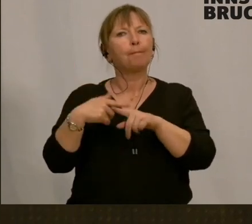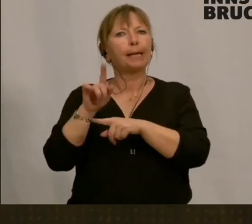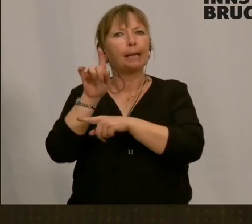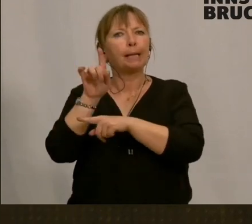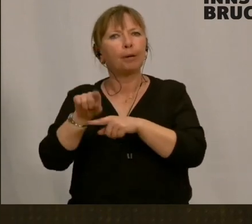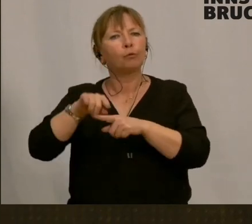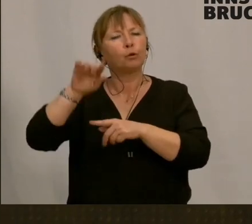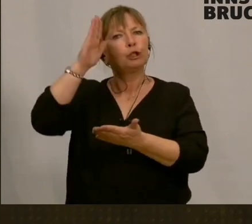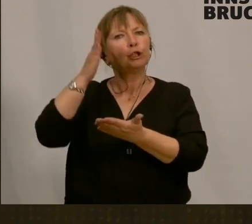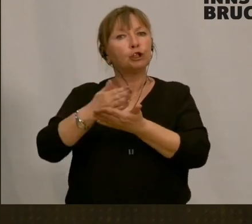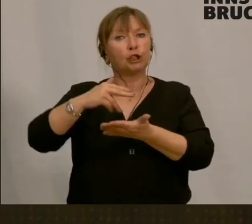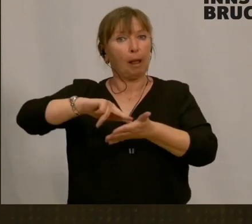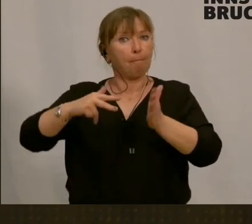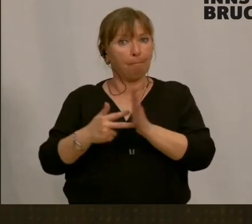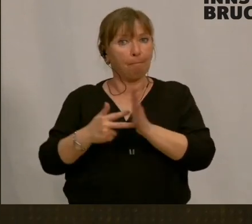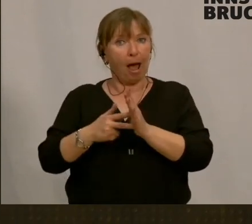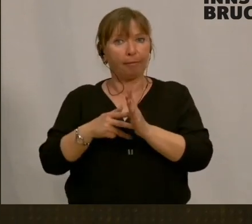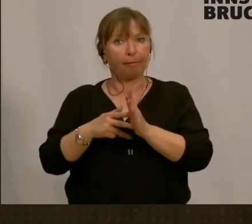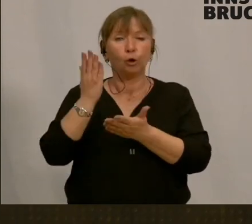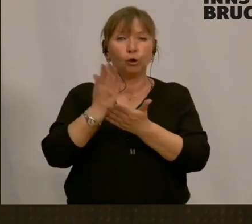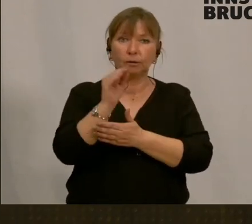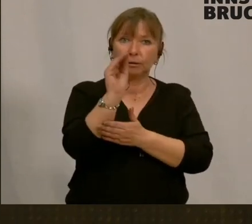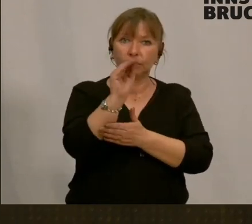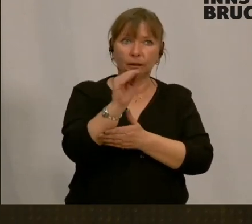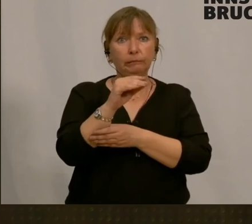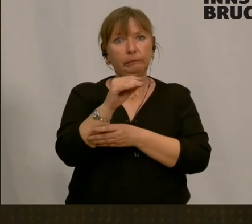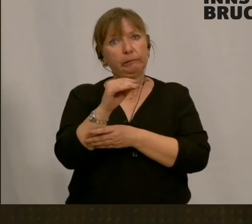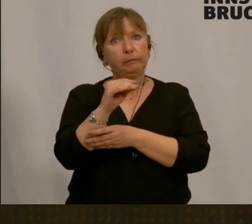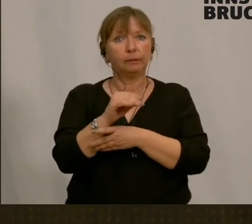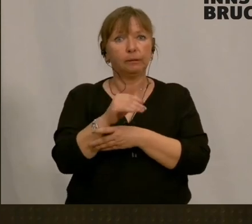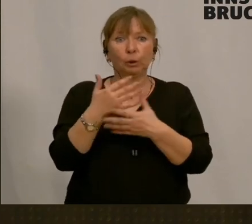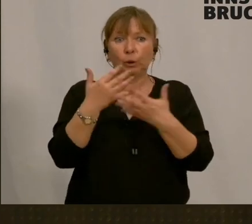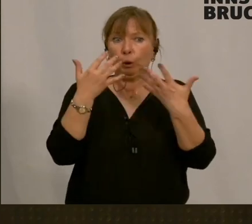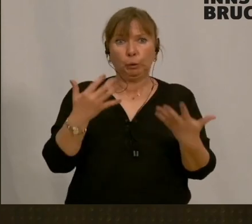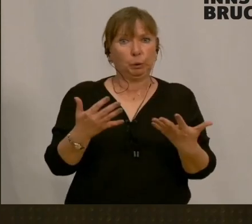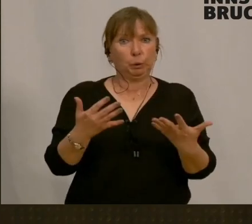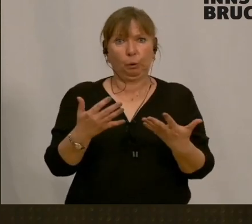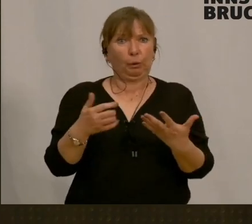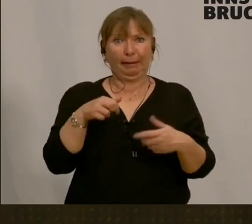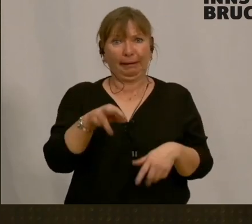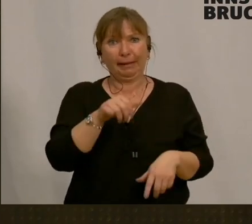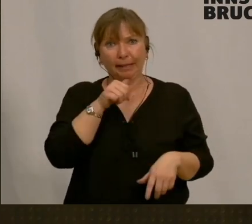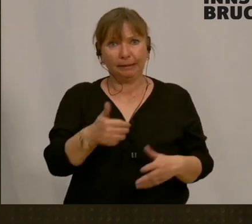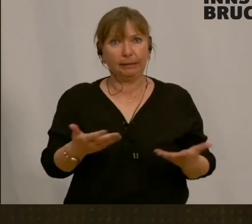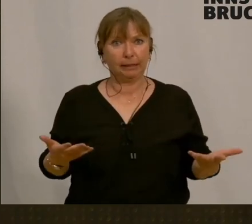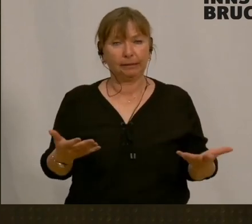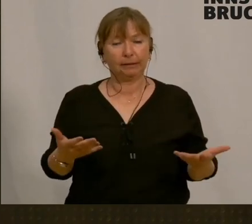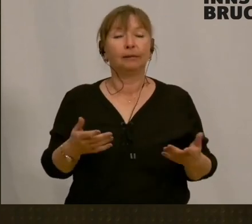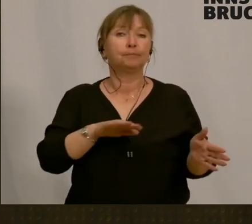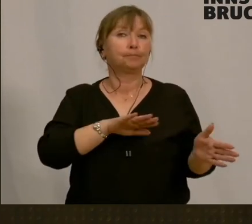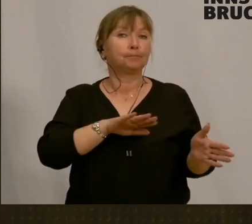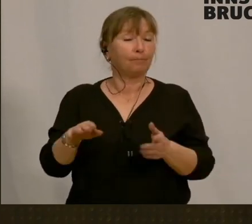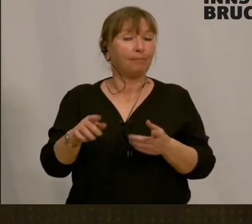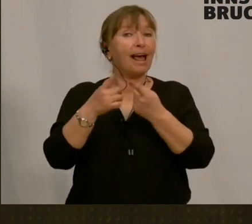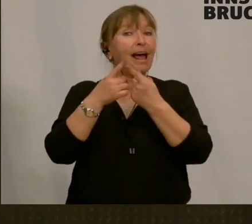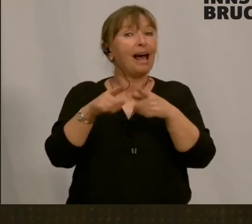städteplanerische Hinweise waren, einfach gesagt haben, so wird es nicht gehen. Und ein weiteres Zitat, damit